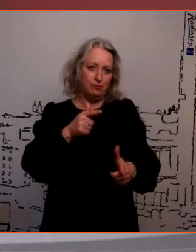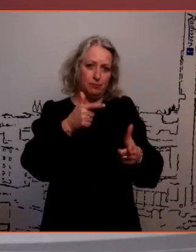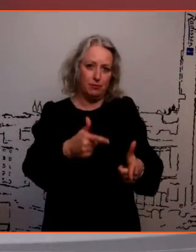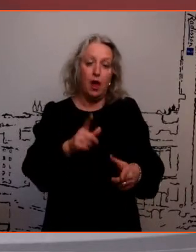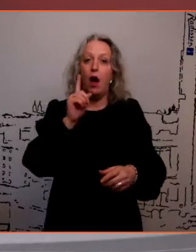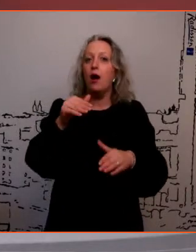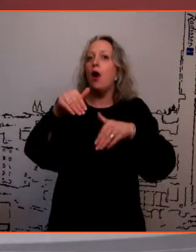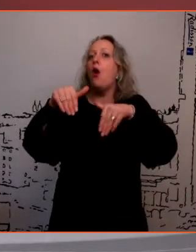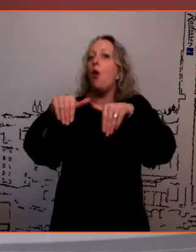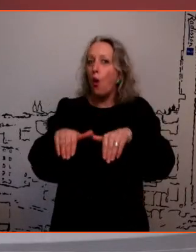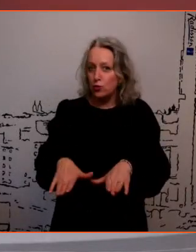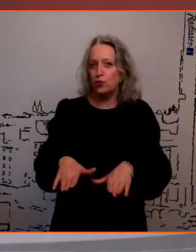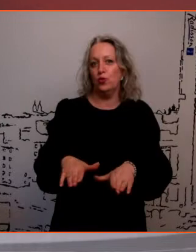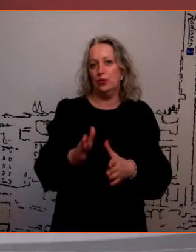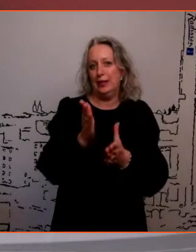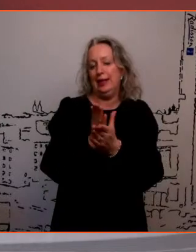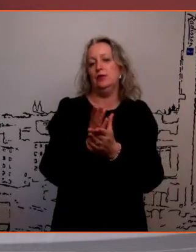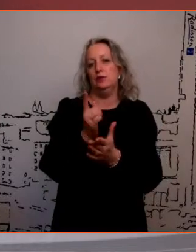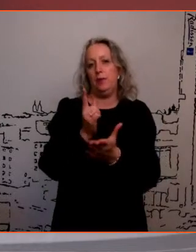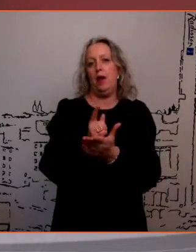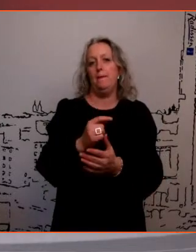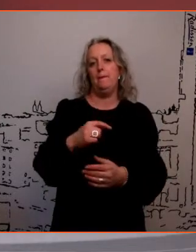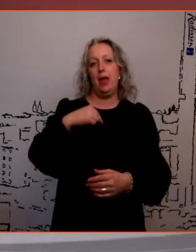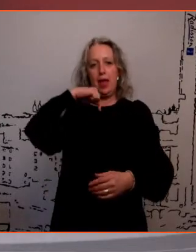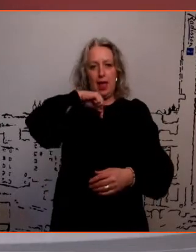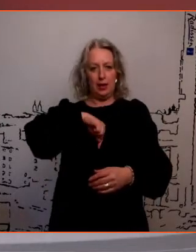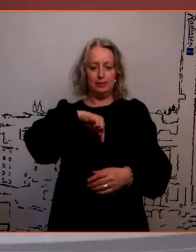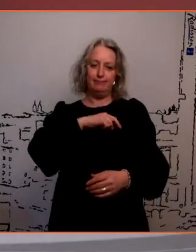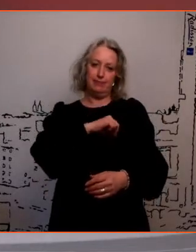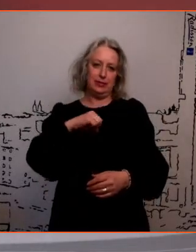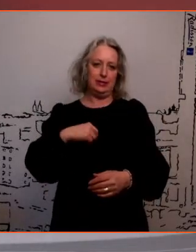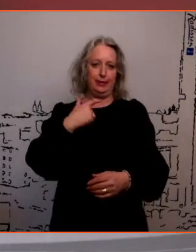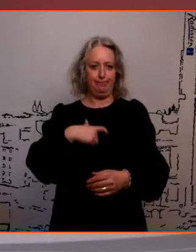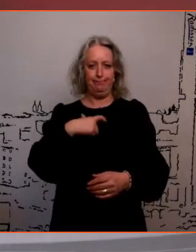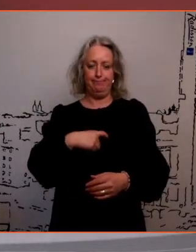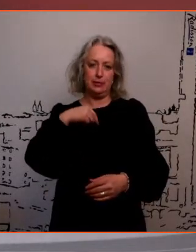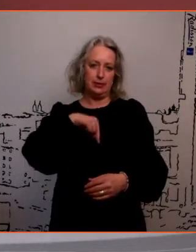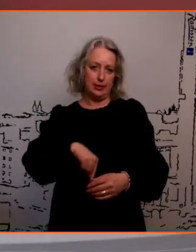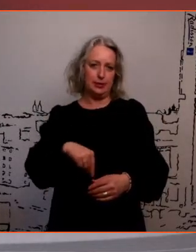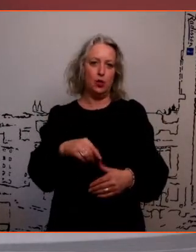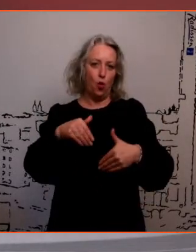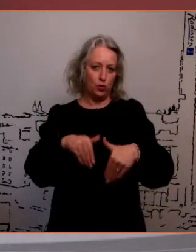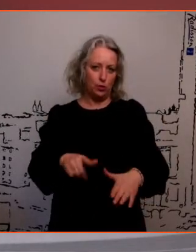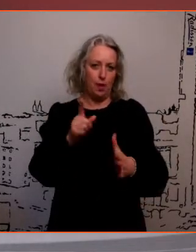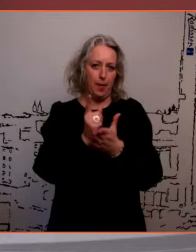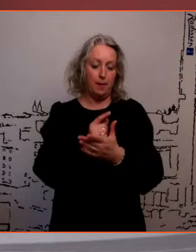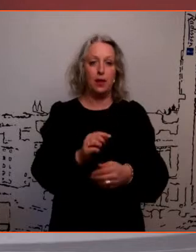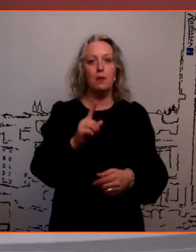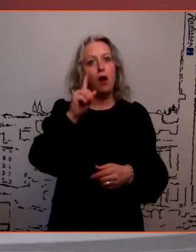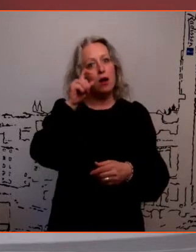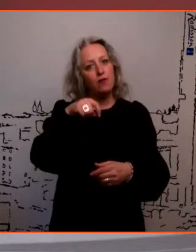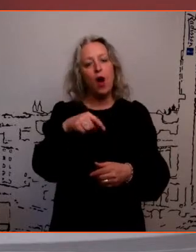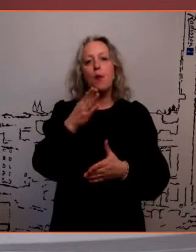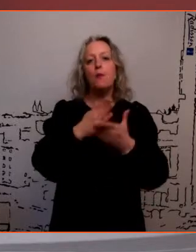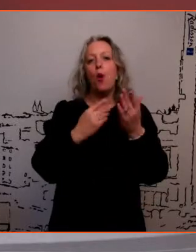lõplik otsus tegelikult võiks ja peaks tulema enda seest mõne aja küpsedes. Ütleksin, et pool aastat